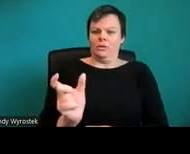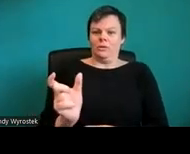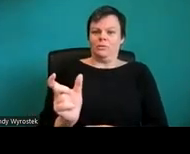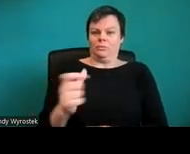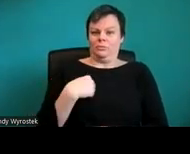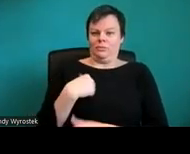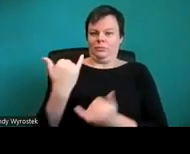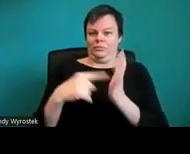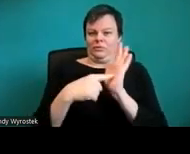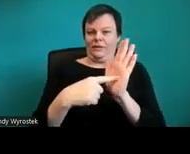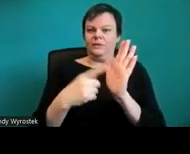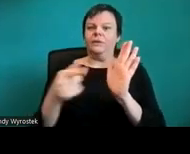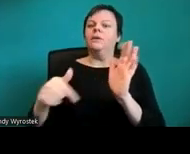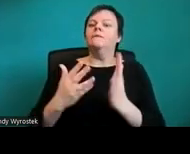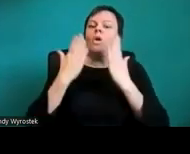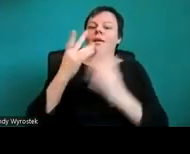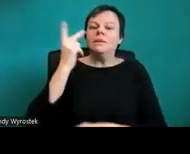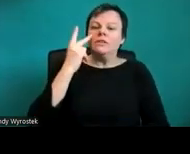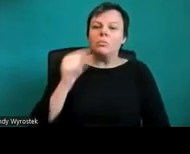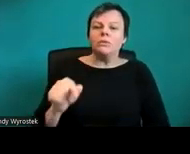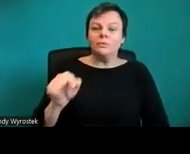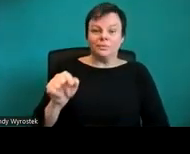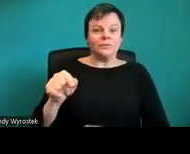ich das als deutsch markiert lasse.